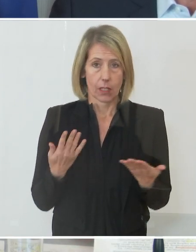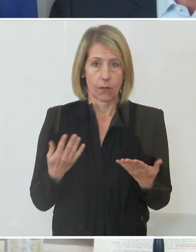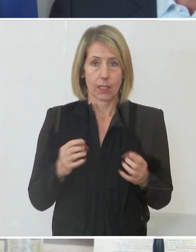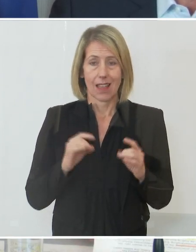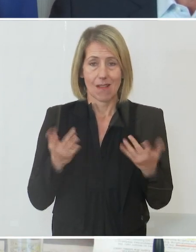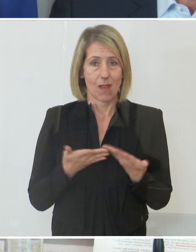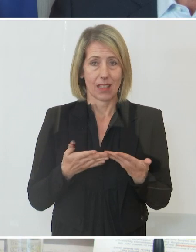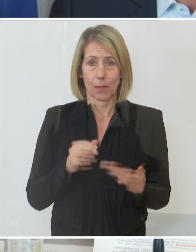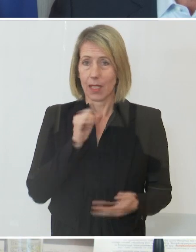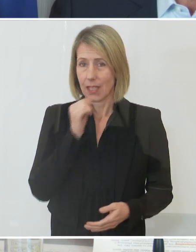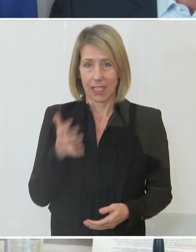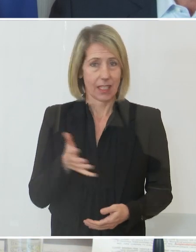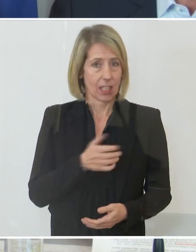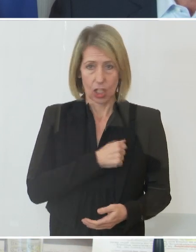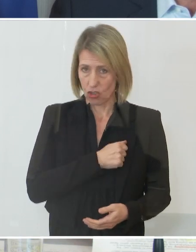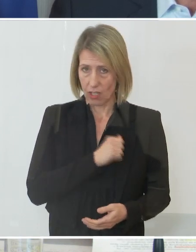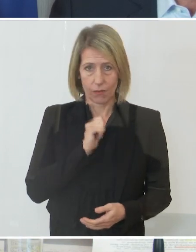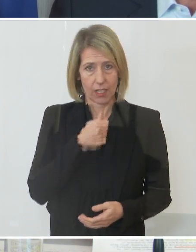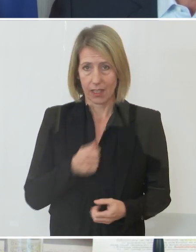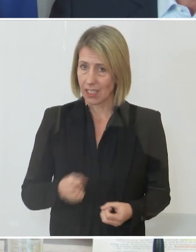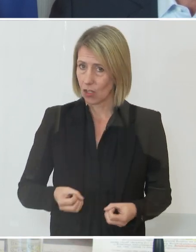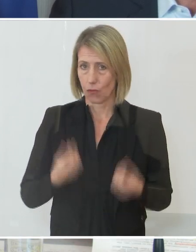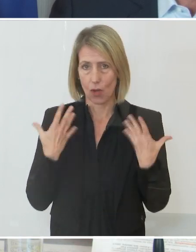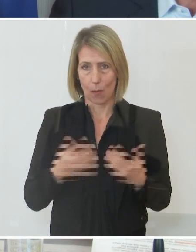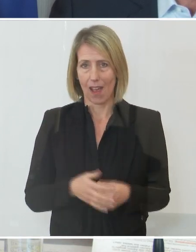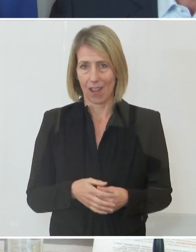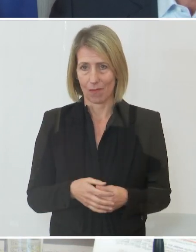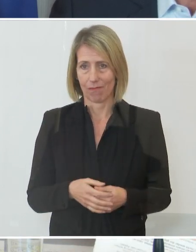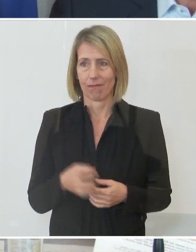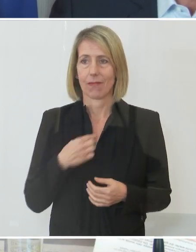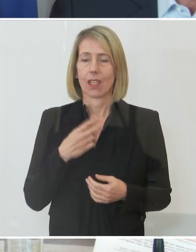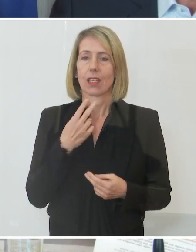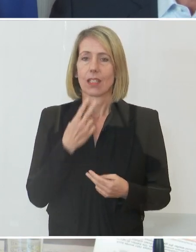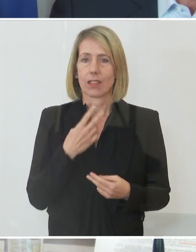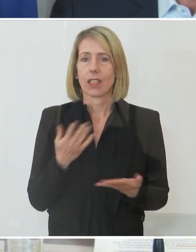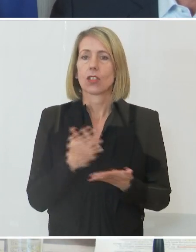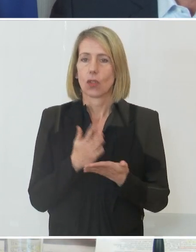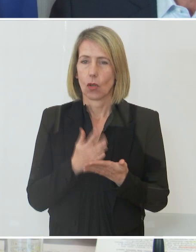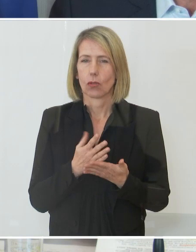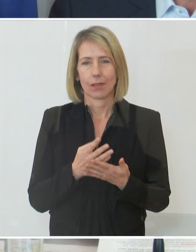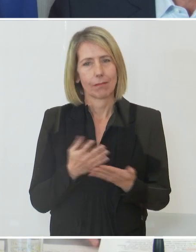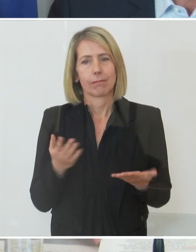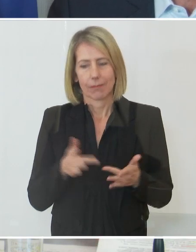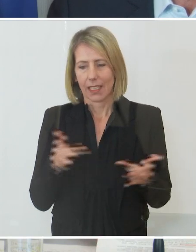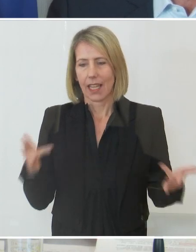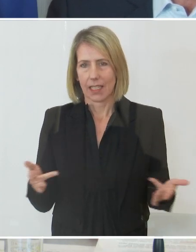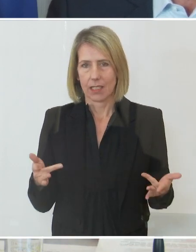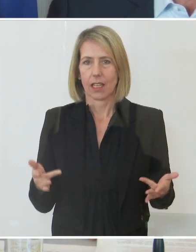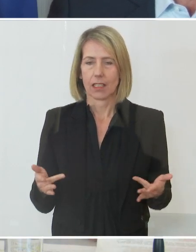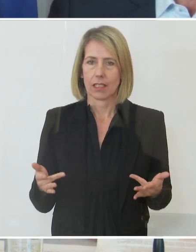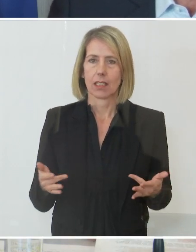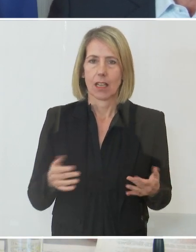nicht gemeistert ist und ich sehe auch den natürlichen Widerspruch, den natürlichen Gegensatz zwischen